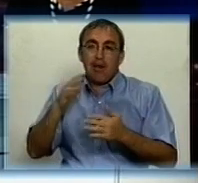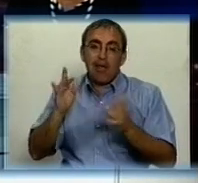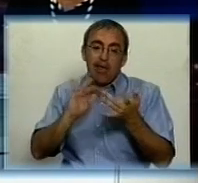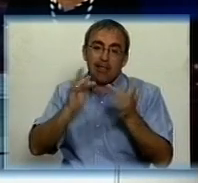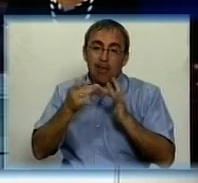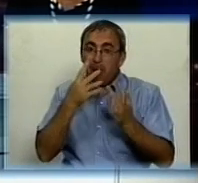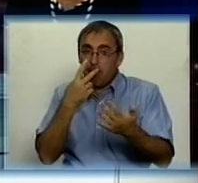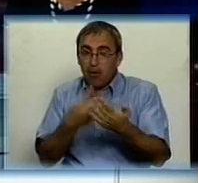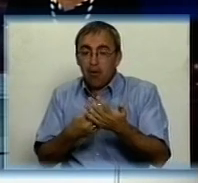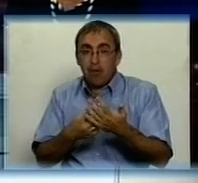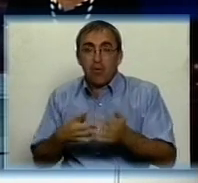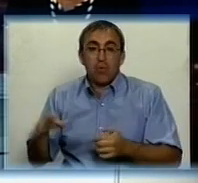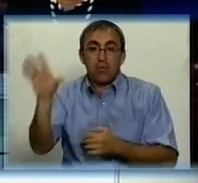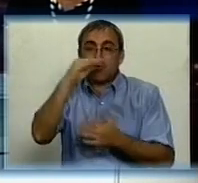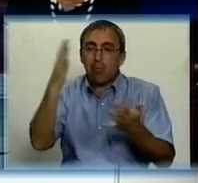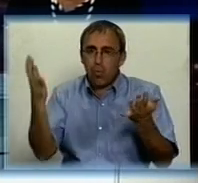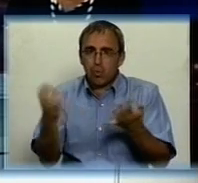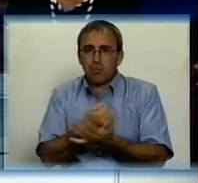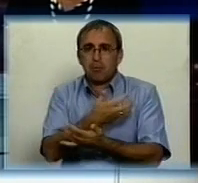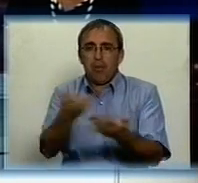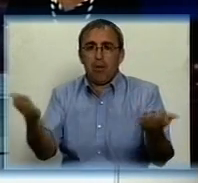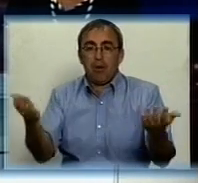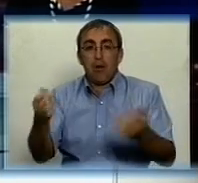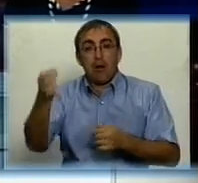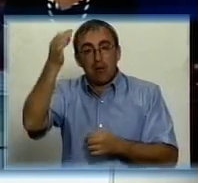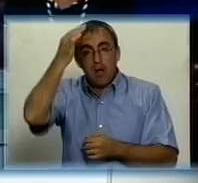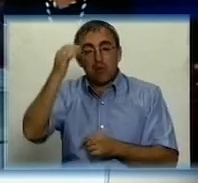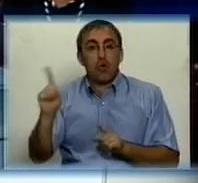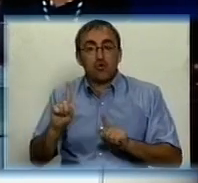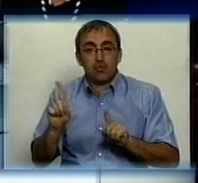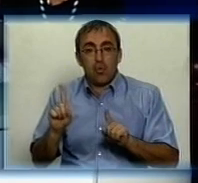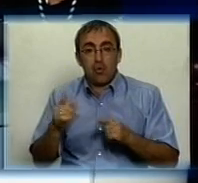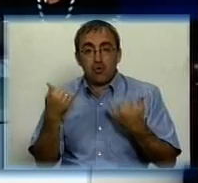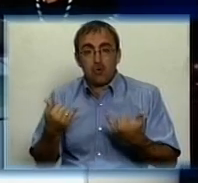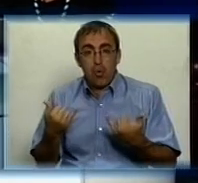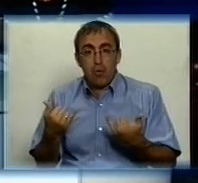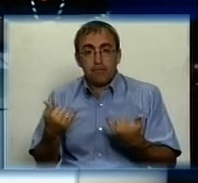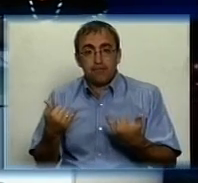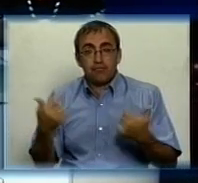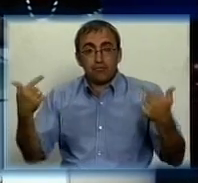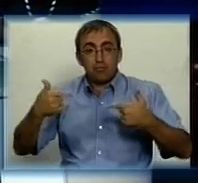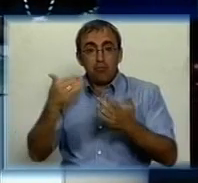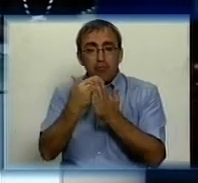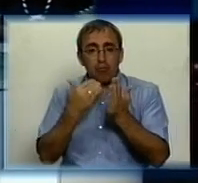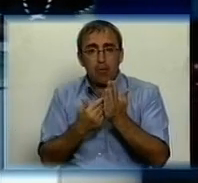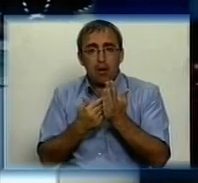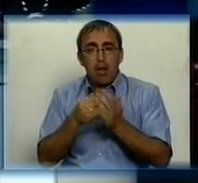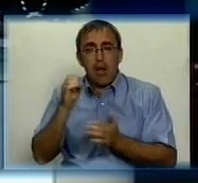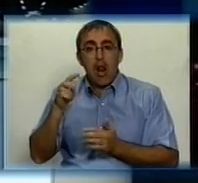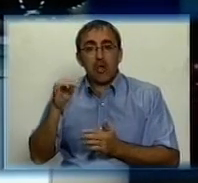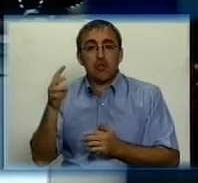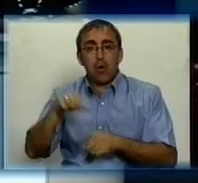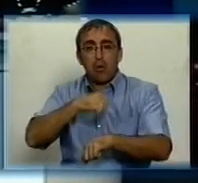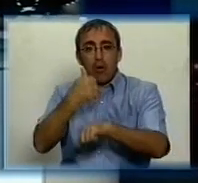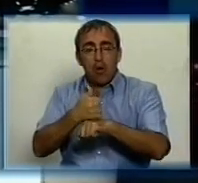подивиться. Усім успіху! Нагадаю, що сьогодні гостем програми була Ельза Лещенко,